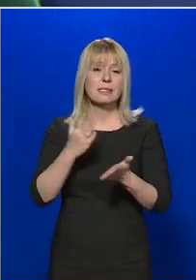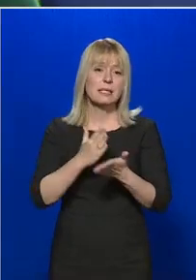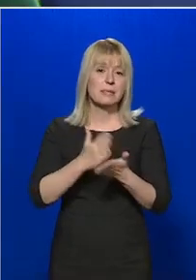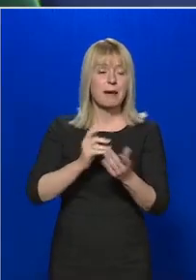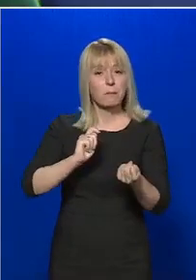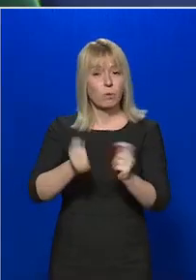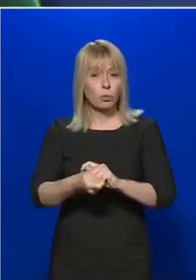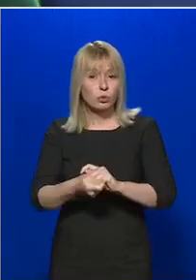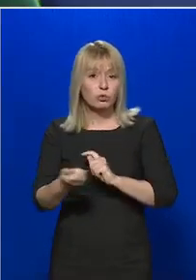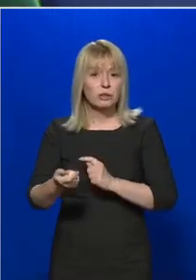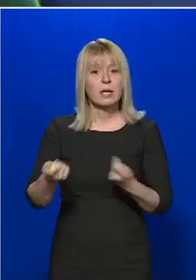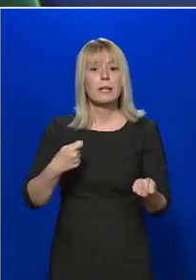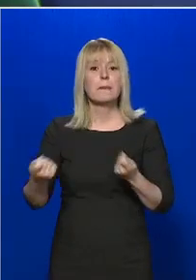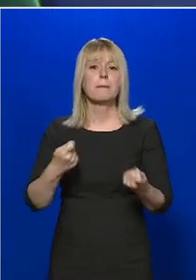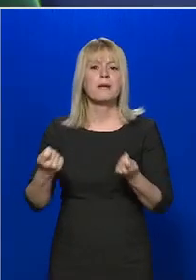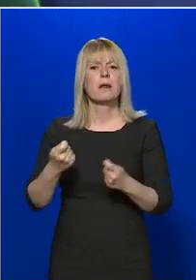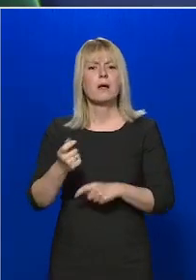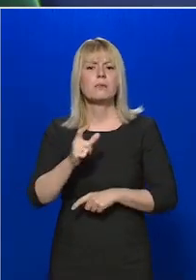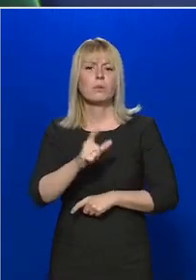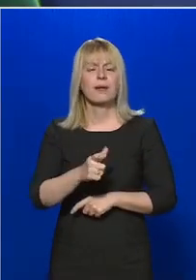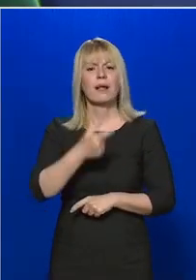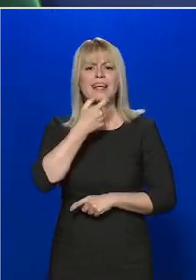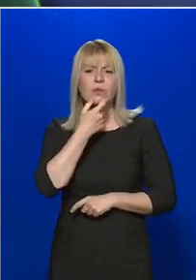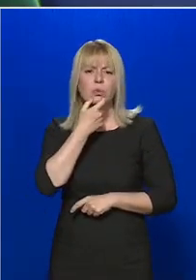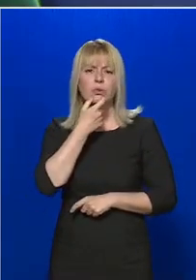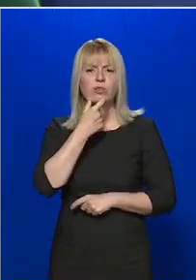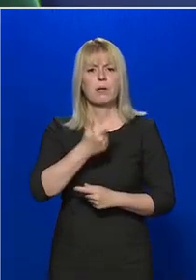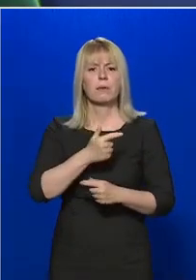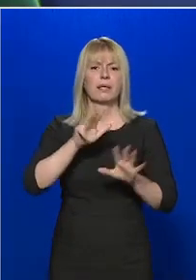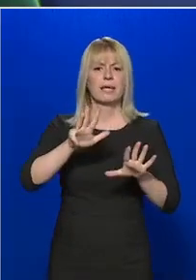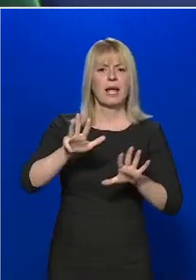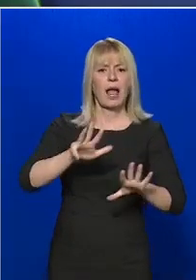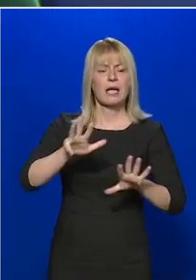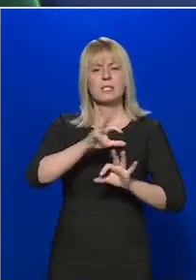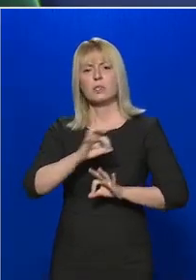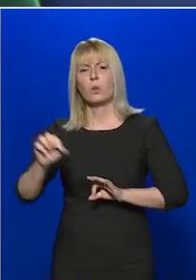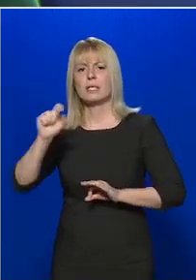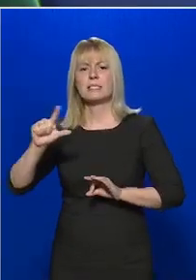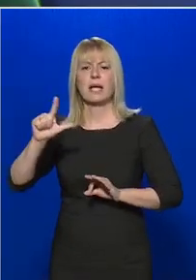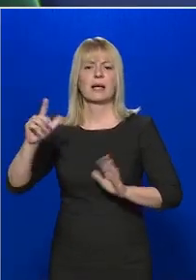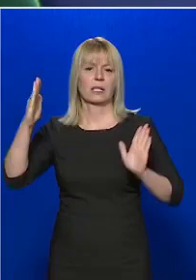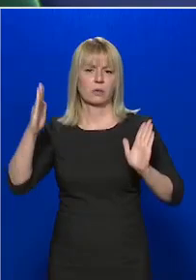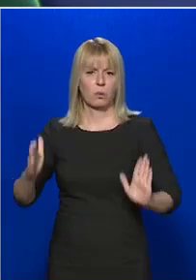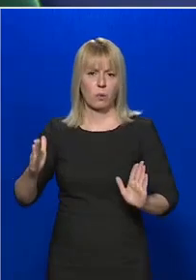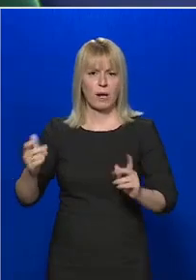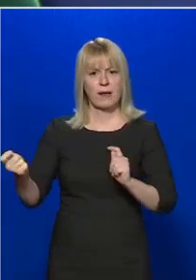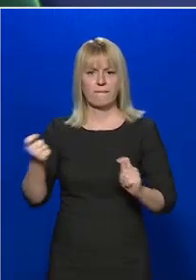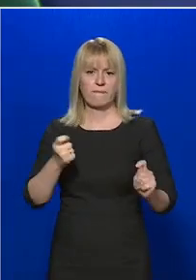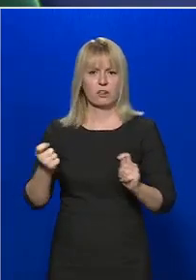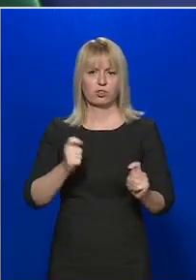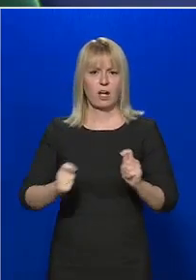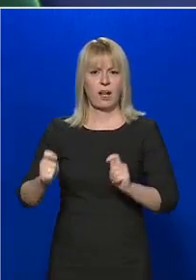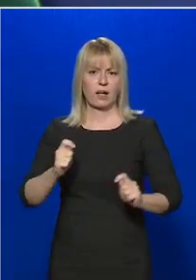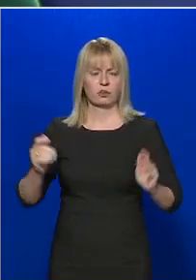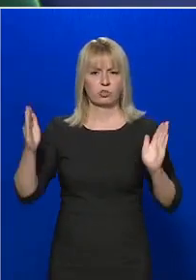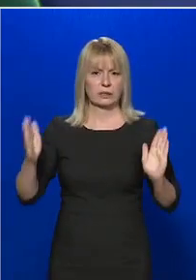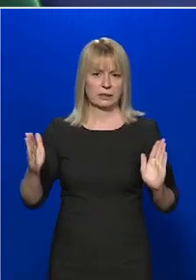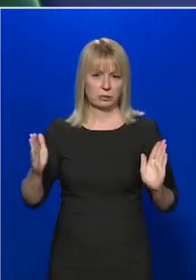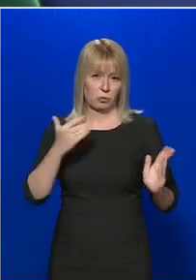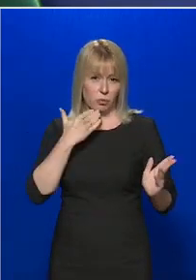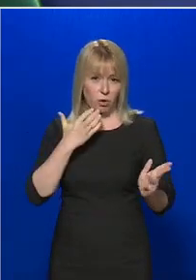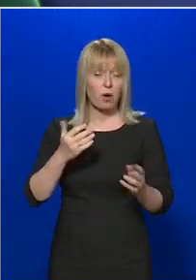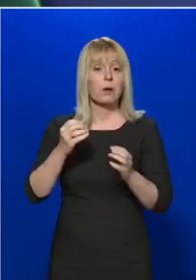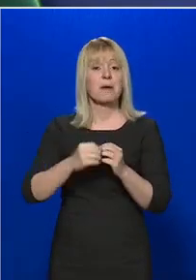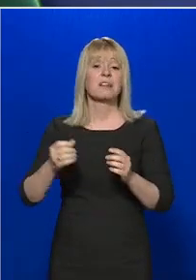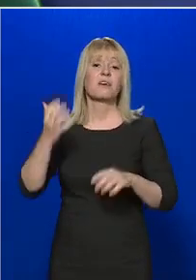módosítani a piacok esetében az idősek 9-12 óráig tartó vásárlási sávját? A vidéki piacok általában csak